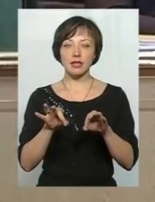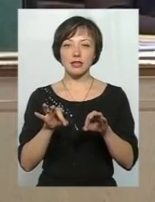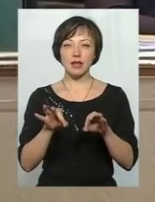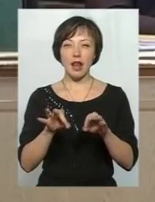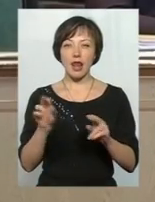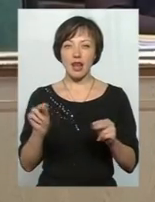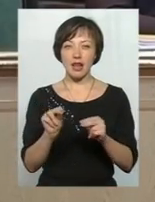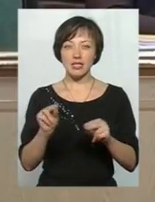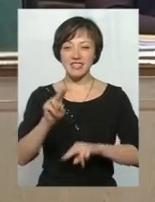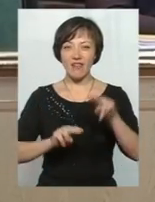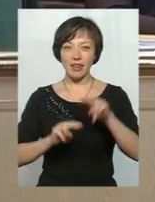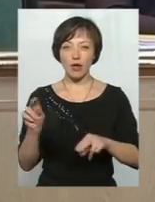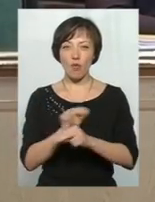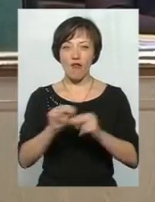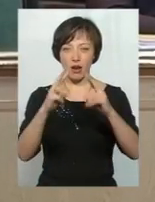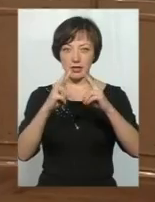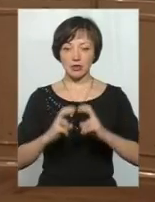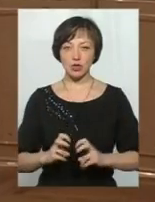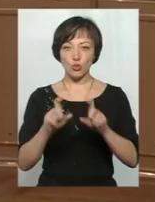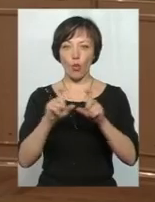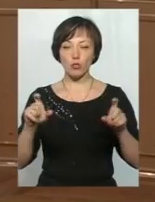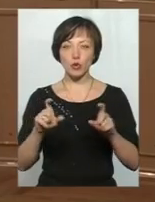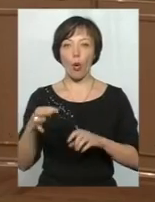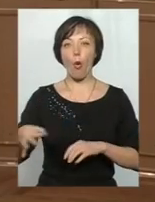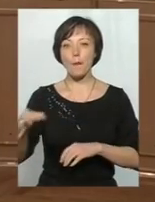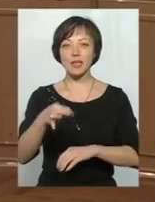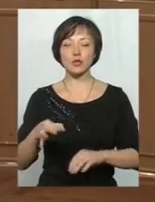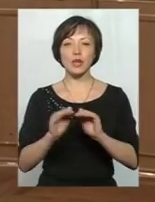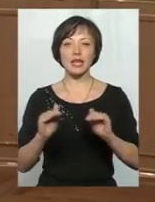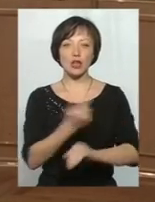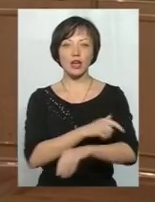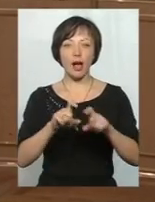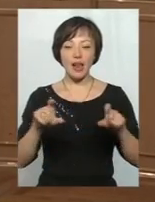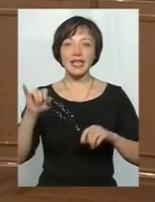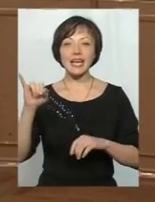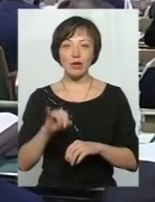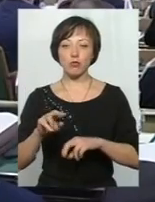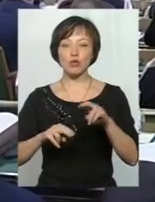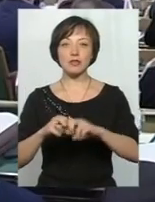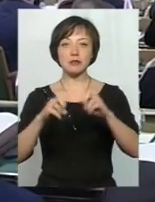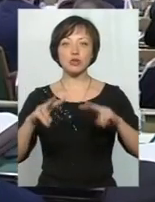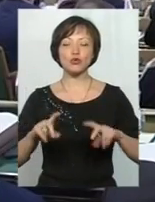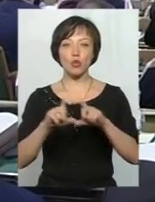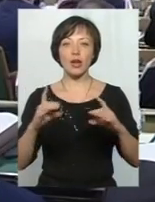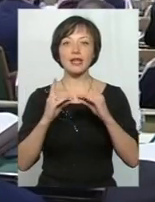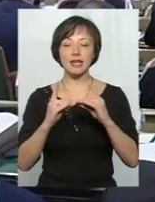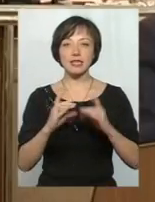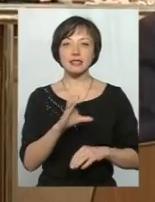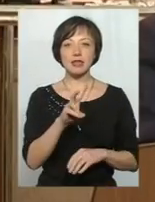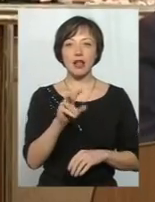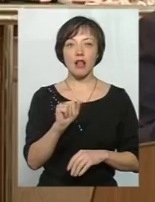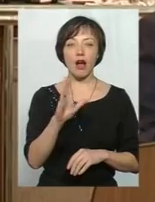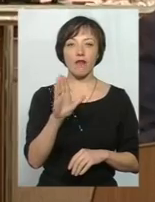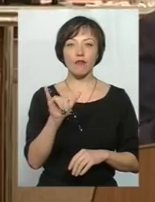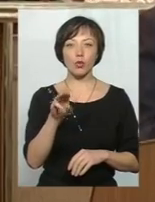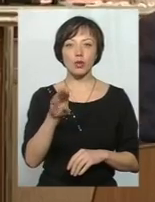-діагностичного корпусу обласної дитячої лікарні та будова, що триває у спеціалізованій школі-інтернаті «Славутинка». Ми не